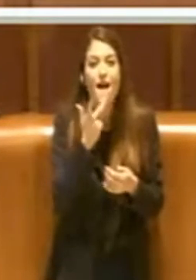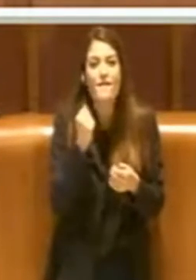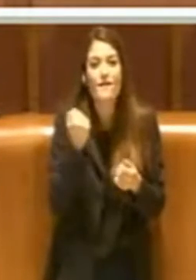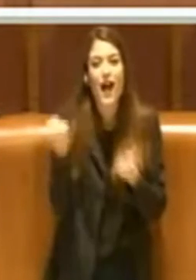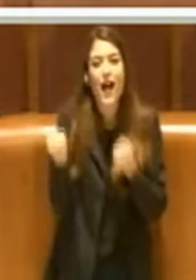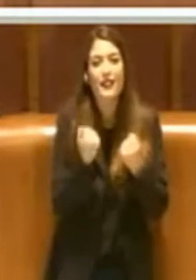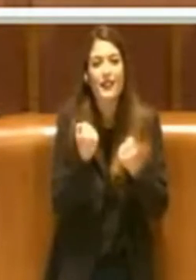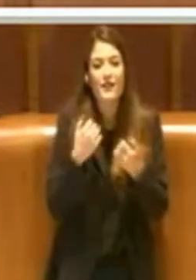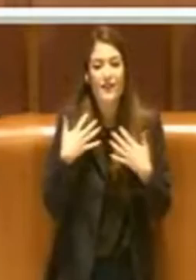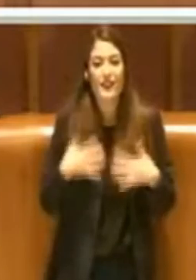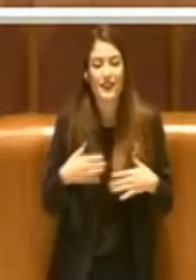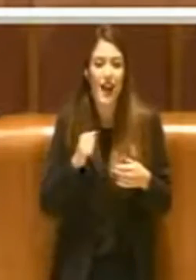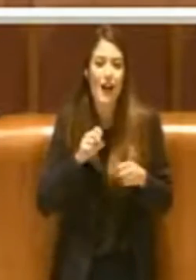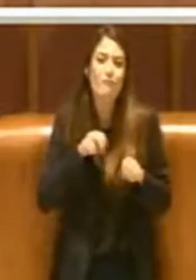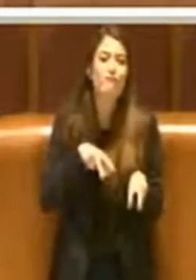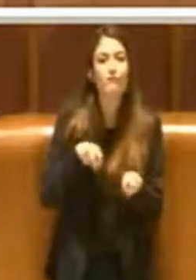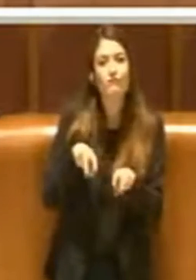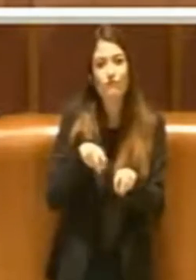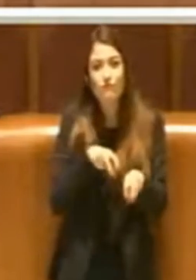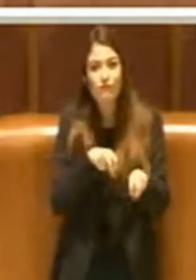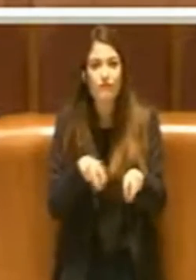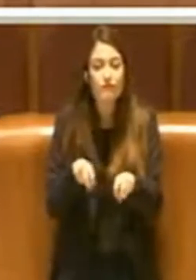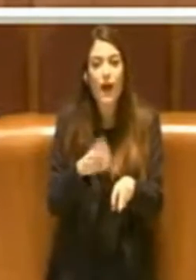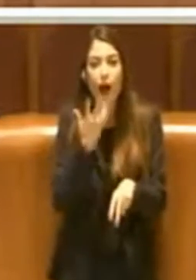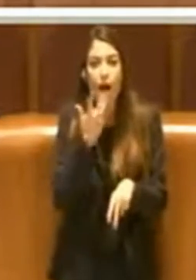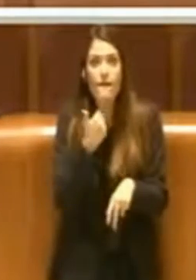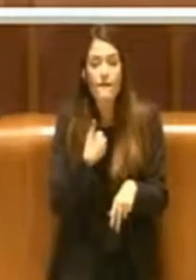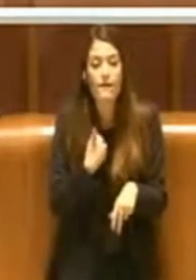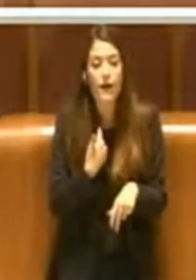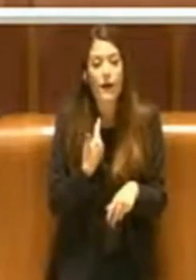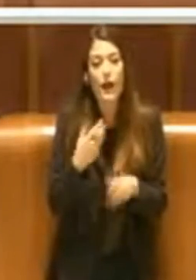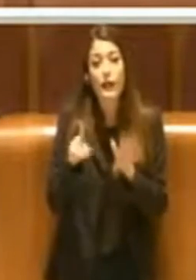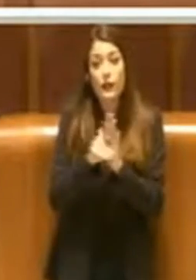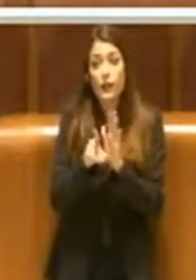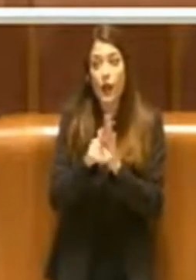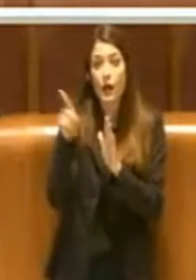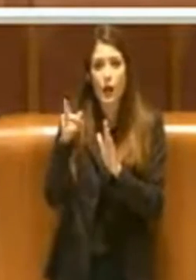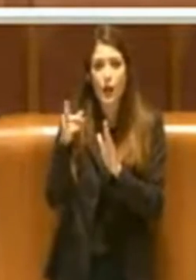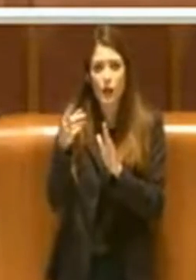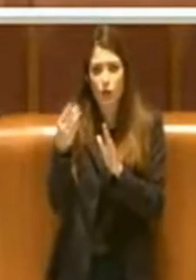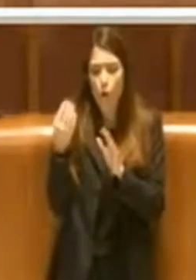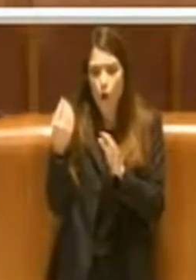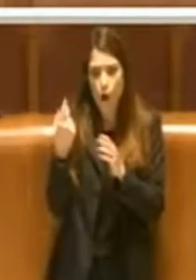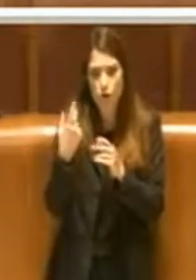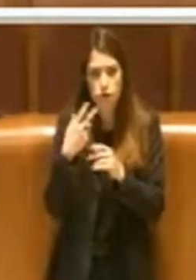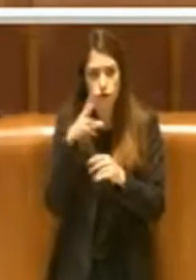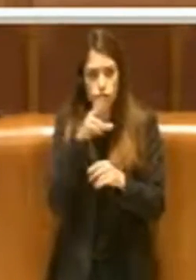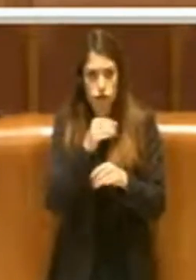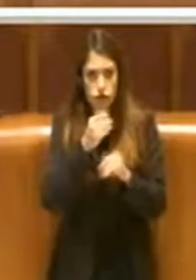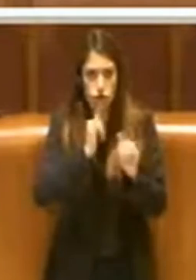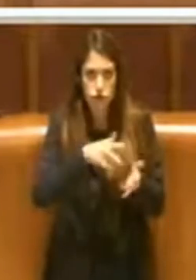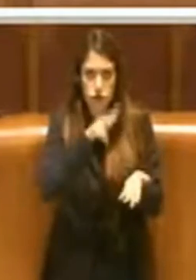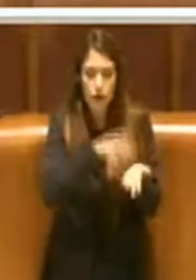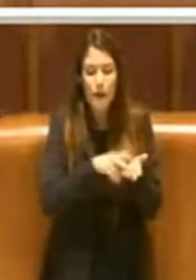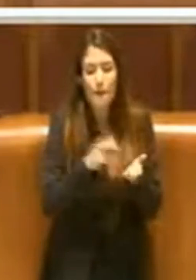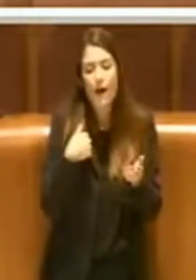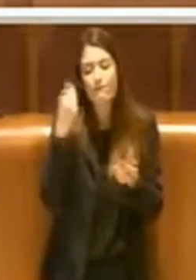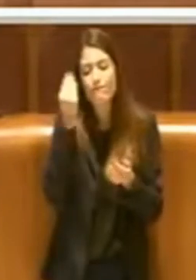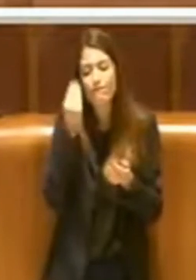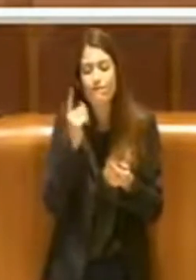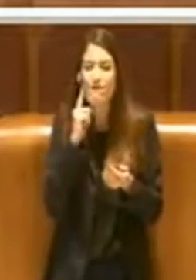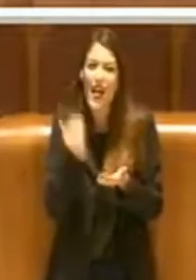andare a correre, il decreto in teoria l'avrebbe consentito in questi giorni, ma ho detto meglio evitare perché